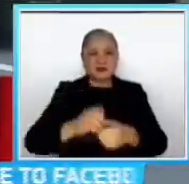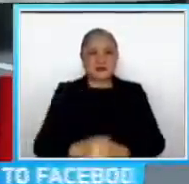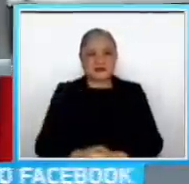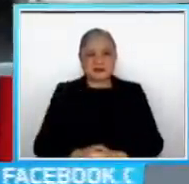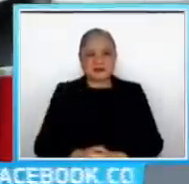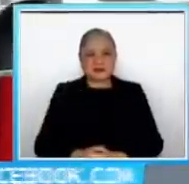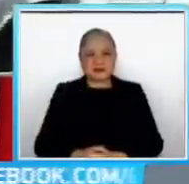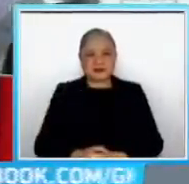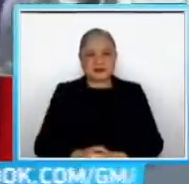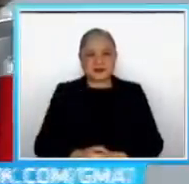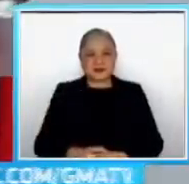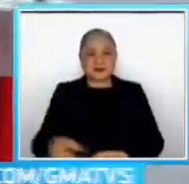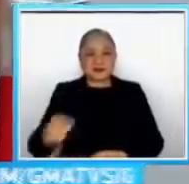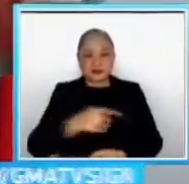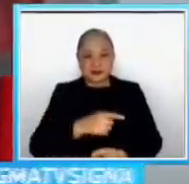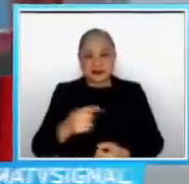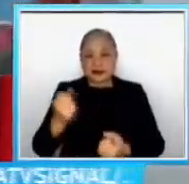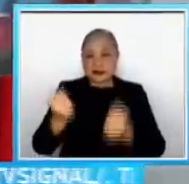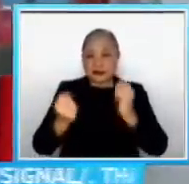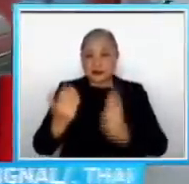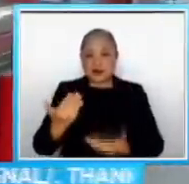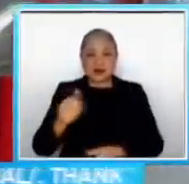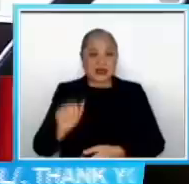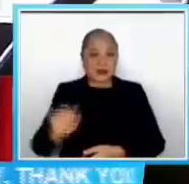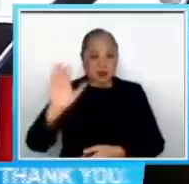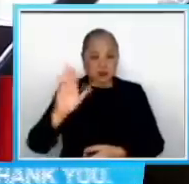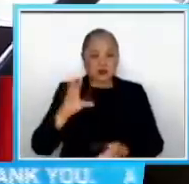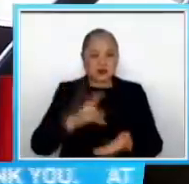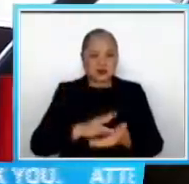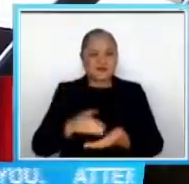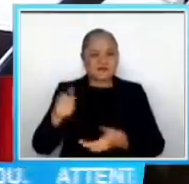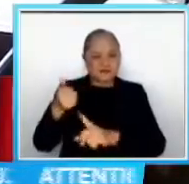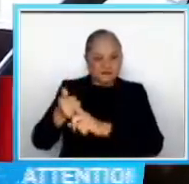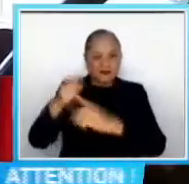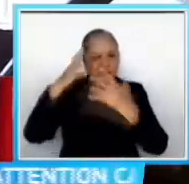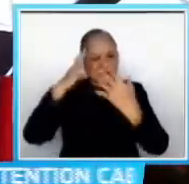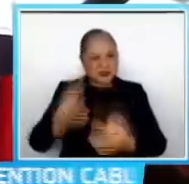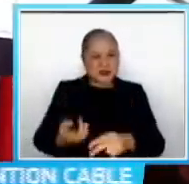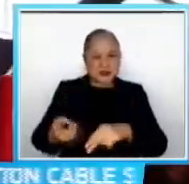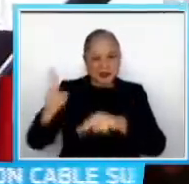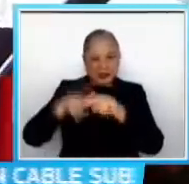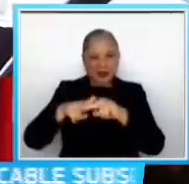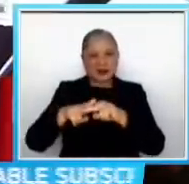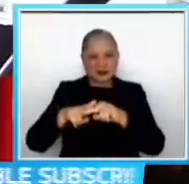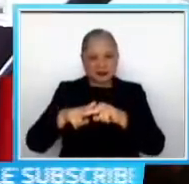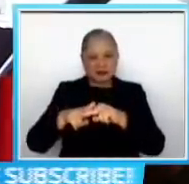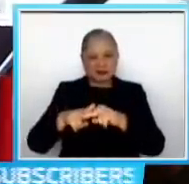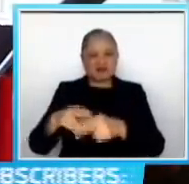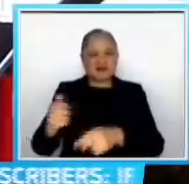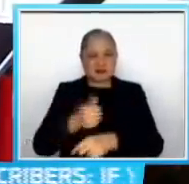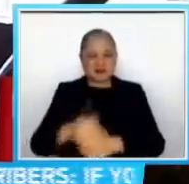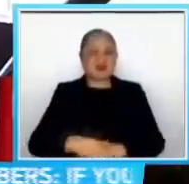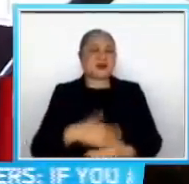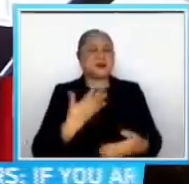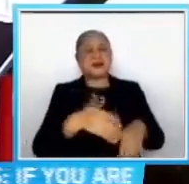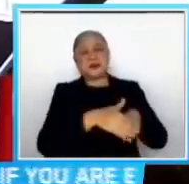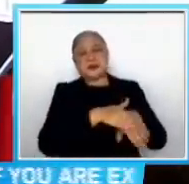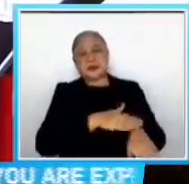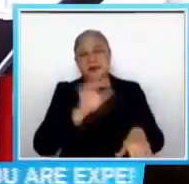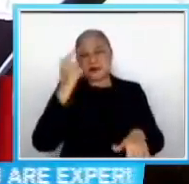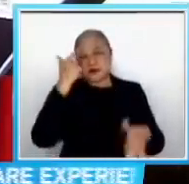ang ilang choper sa Antipolo City nang pasyang magtaas pasahe Ang bagal ng gobyerno natin Ang bagal